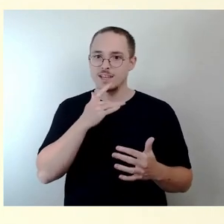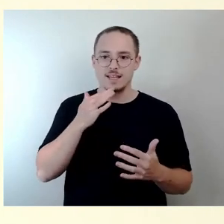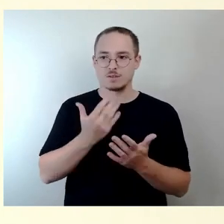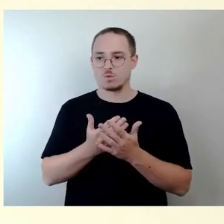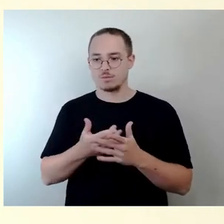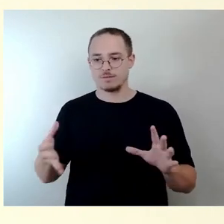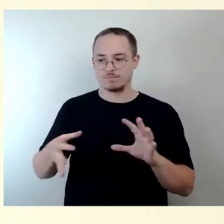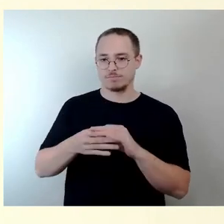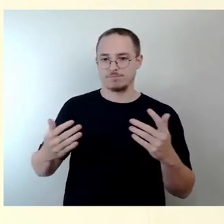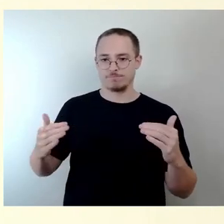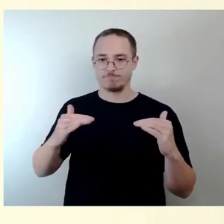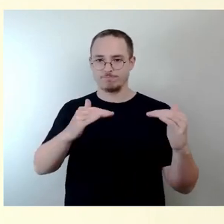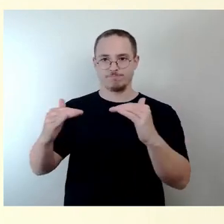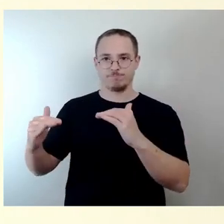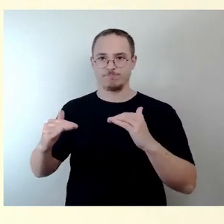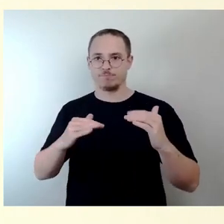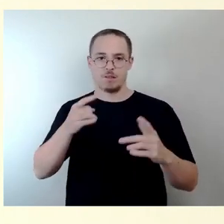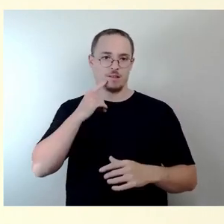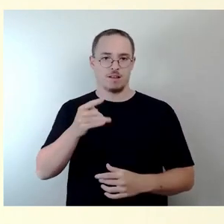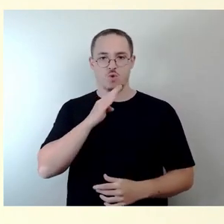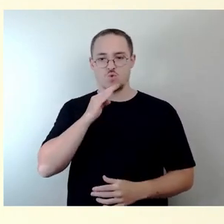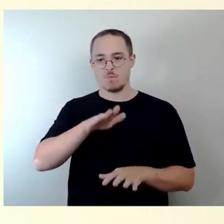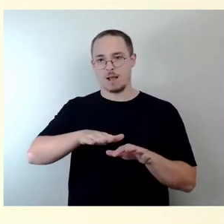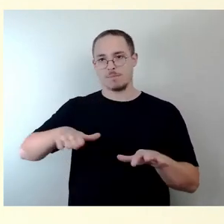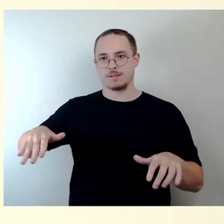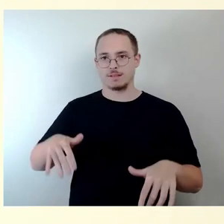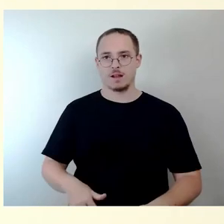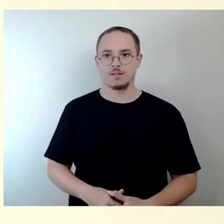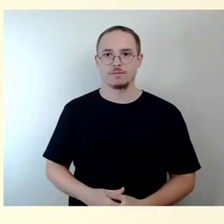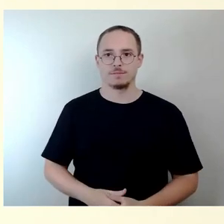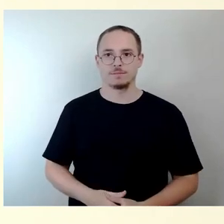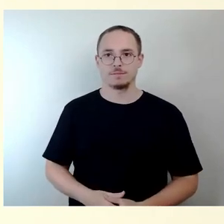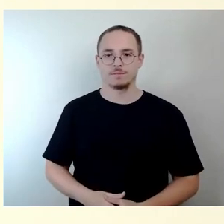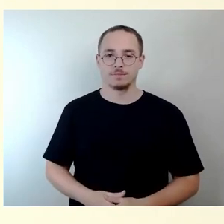werden. Die Einwohnung der Buslinien erfolgt auf Basis des Stadtratsbeschlusses aus dem Jahr